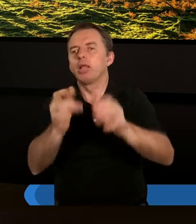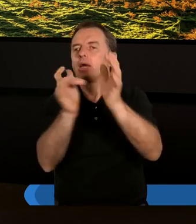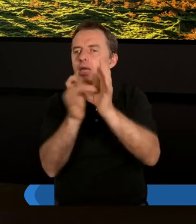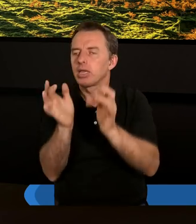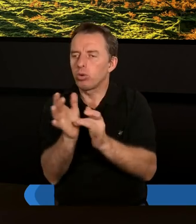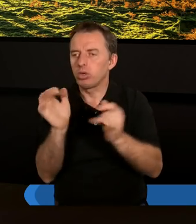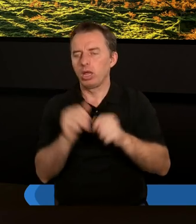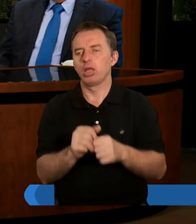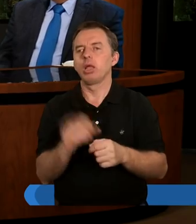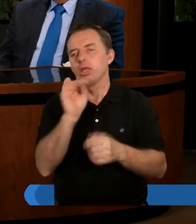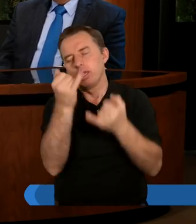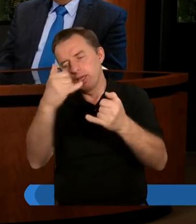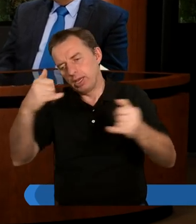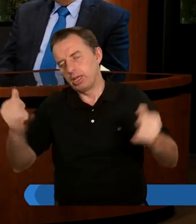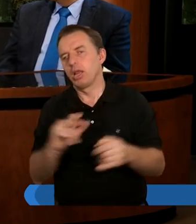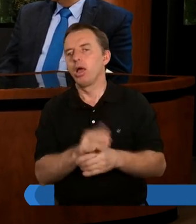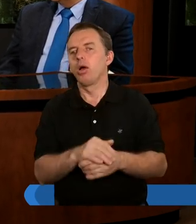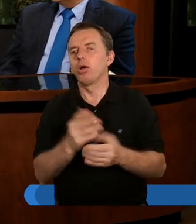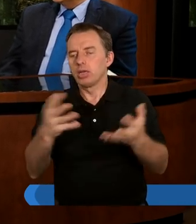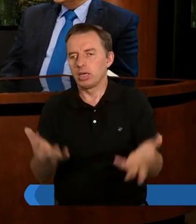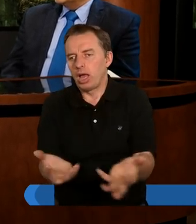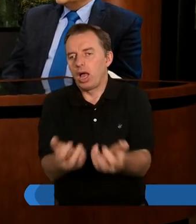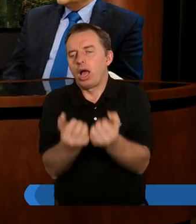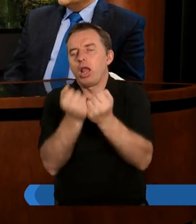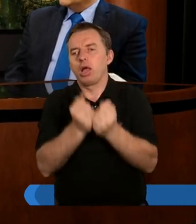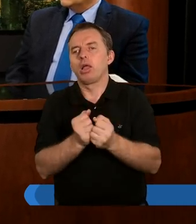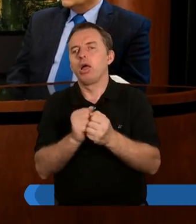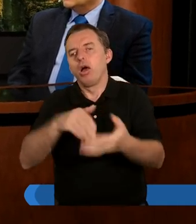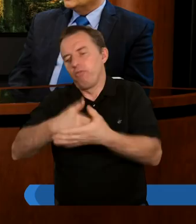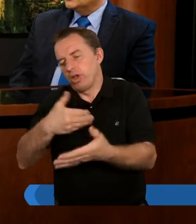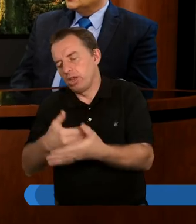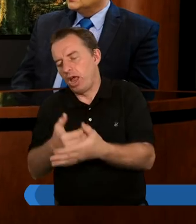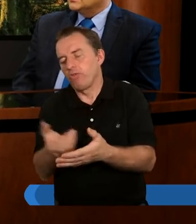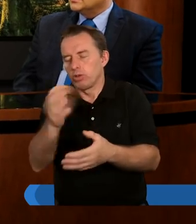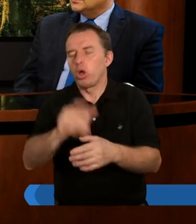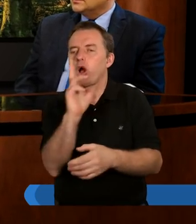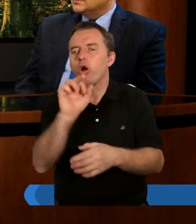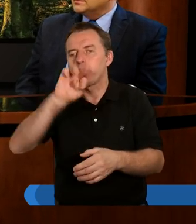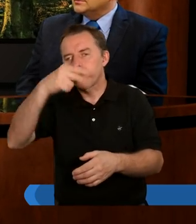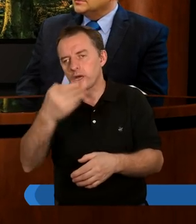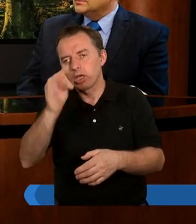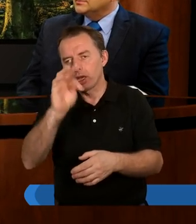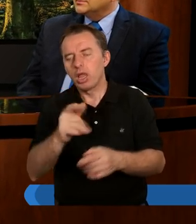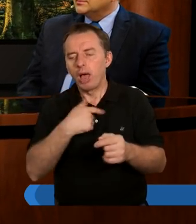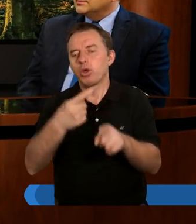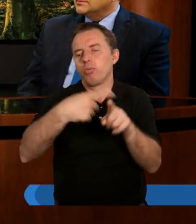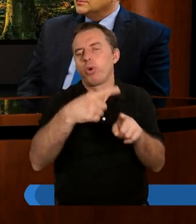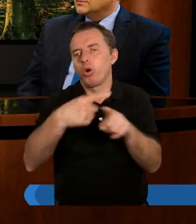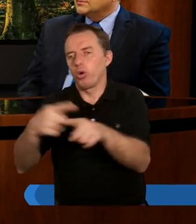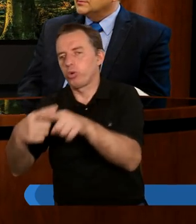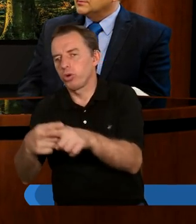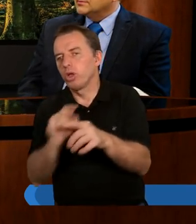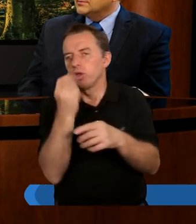Jezus. Ale jeszcze inny niestety powód znaleźli wyznawcy zboru w Koryncie do tego, żeby się poróżnić.